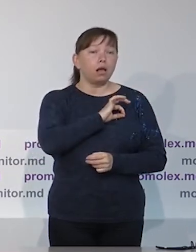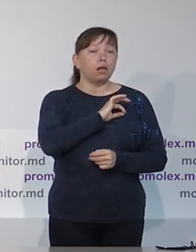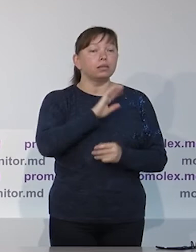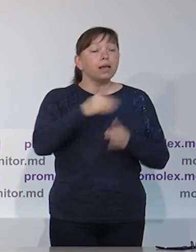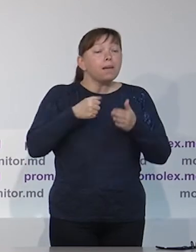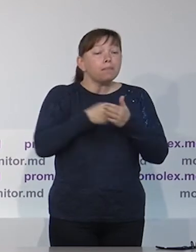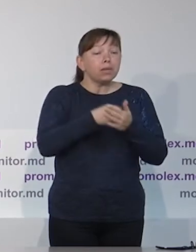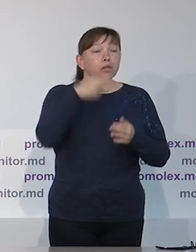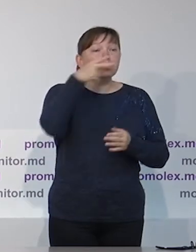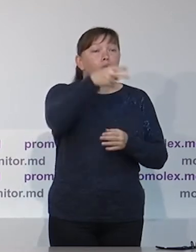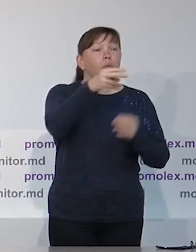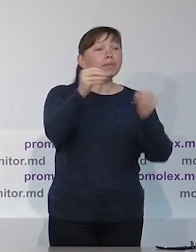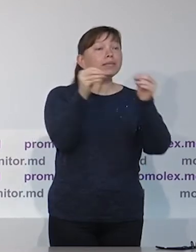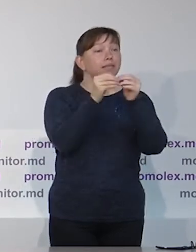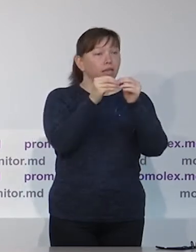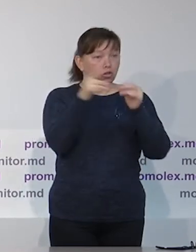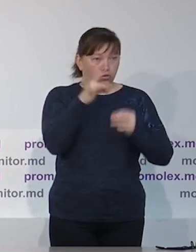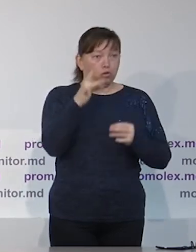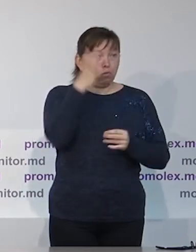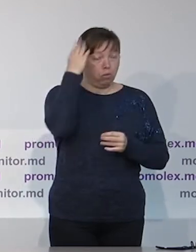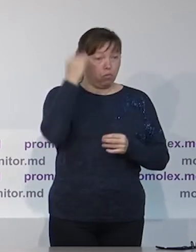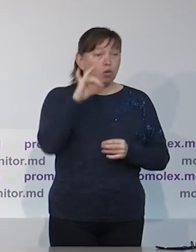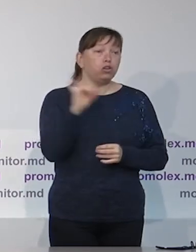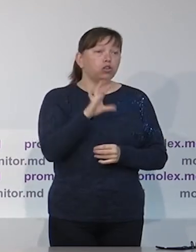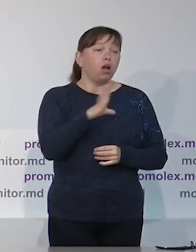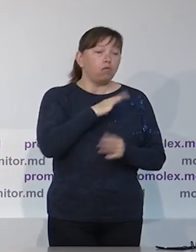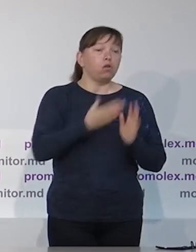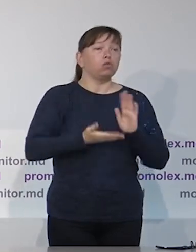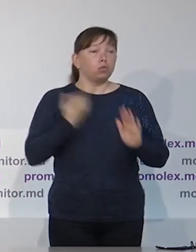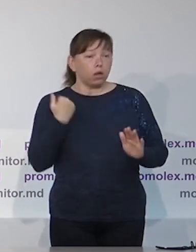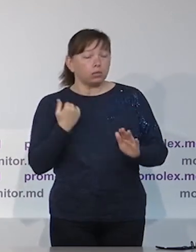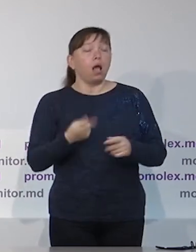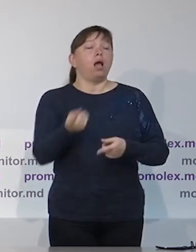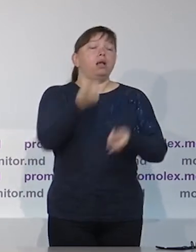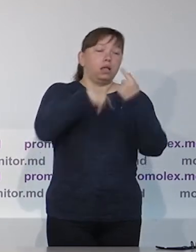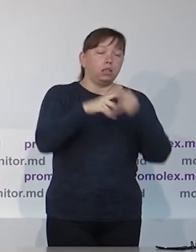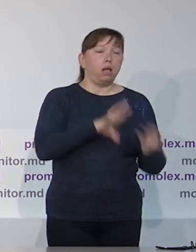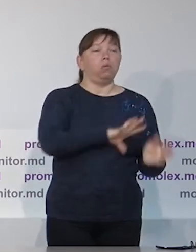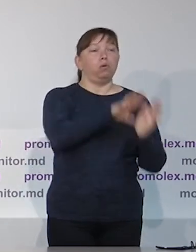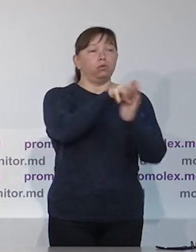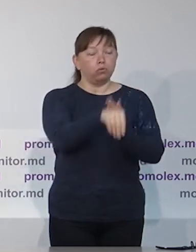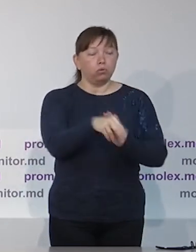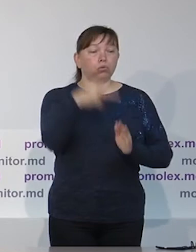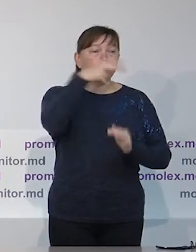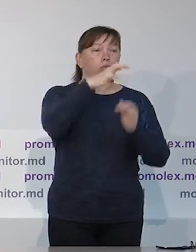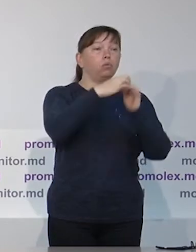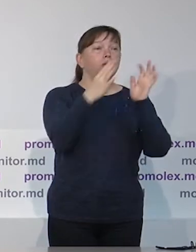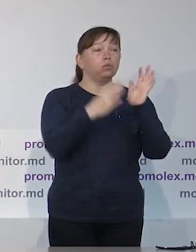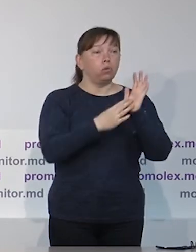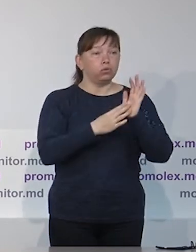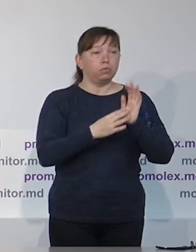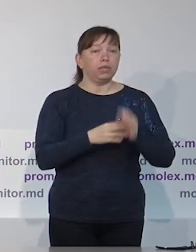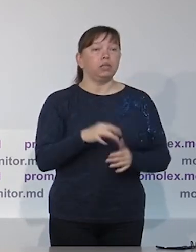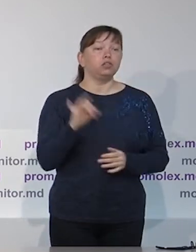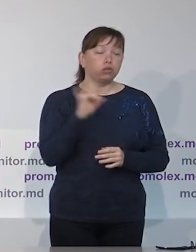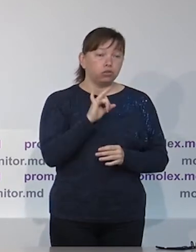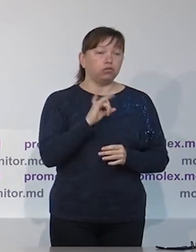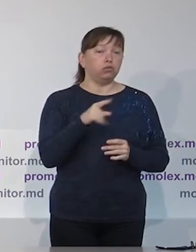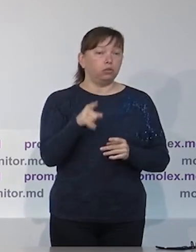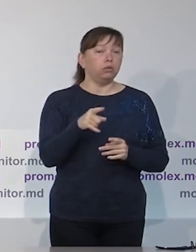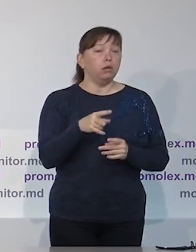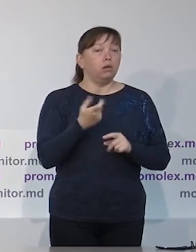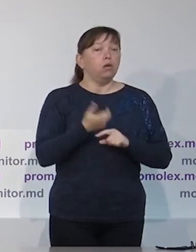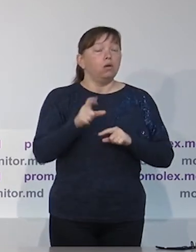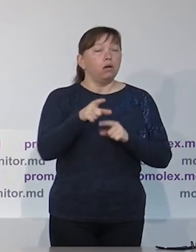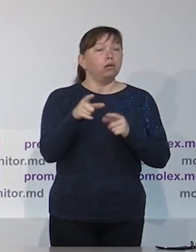отданных за партии и блоки, которые не вошли в парламент. Эта формула использовалась до 10-го года в Республике Молдова